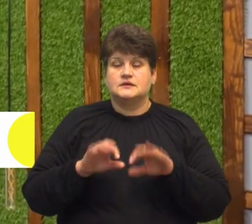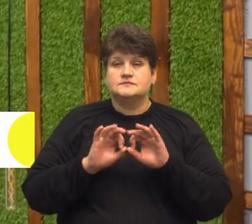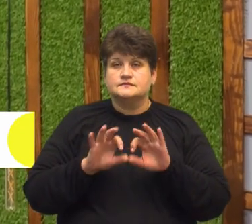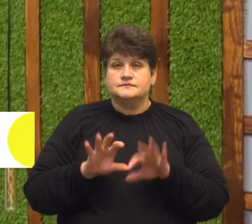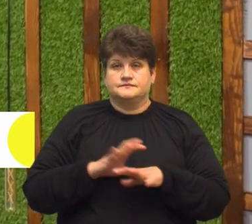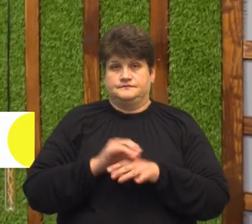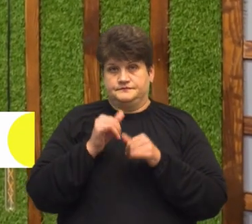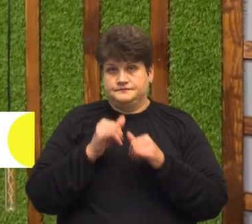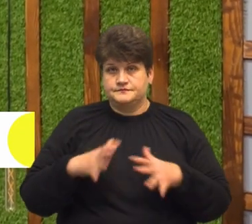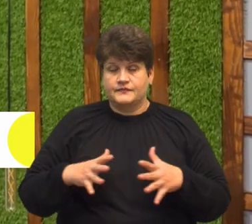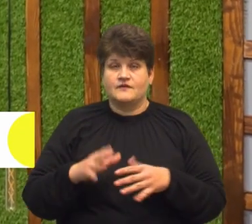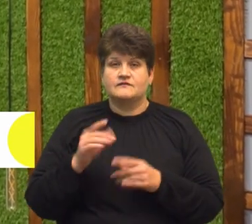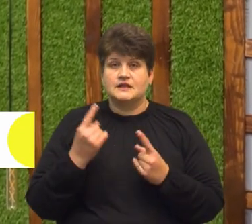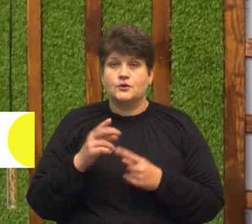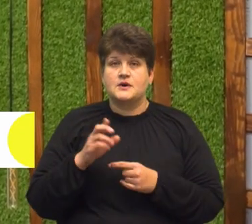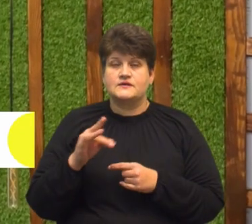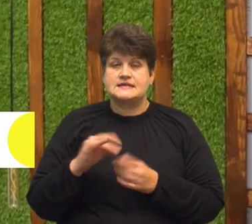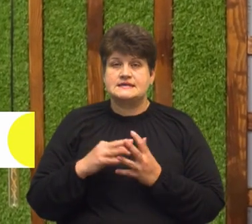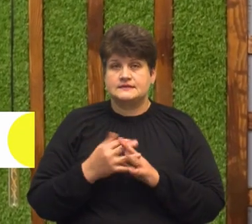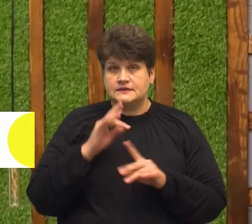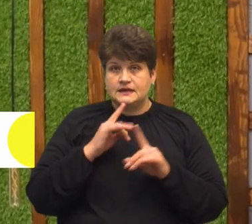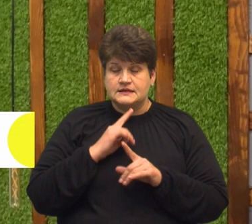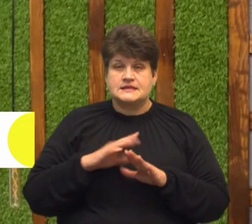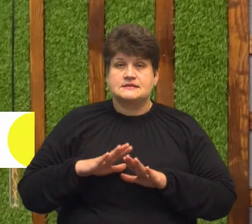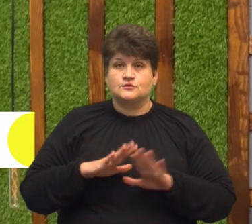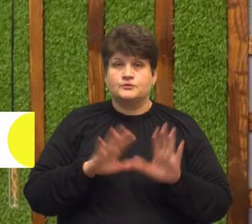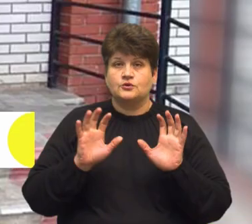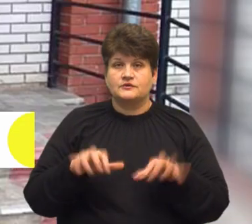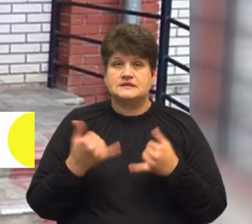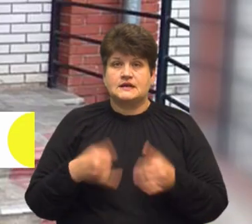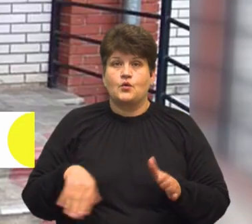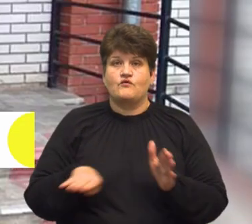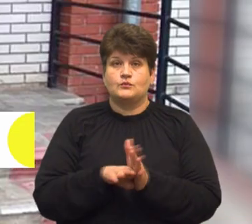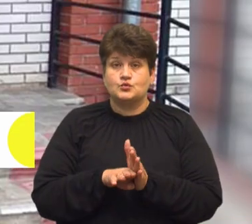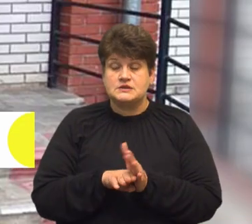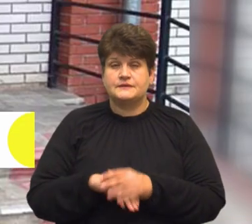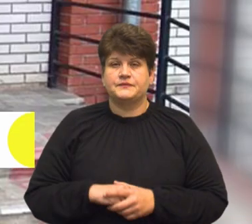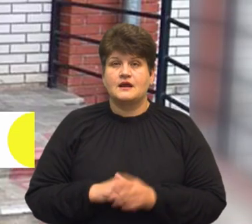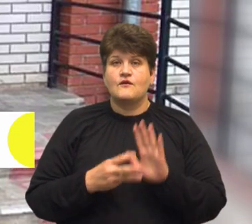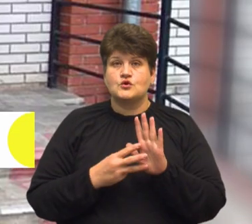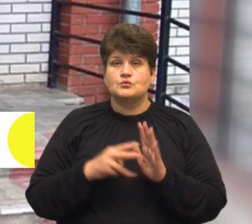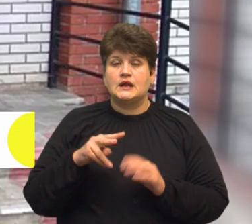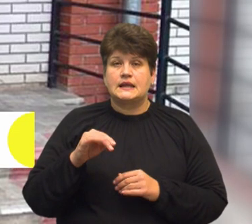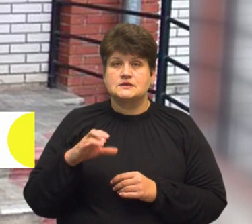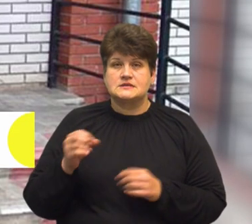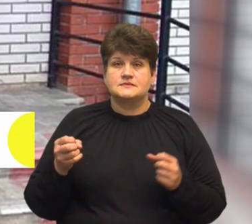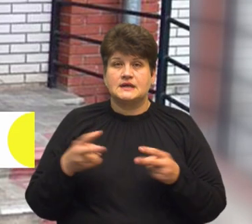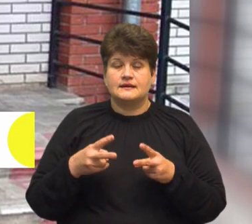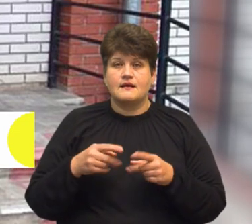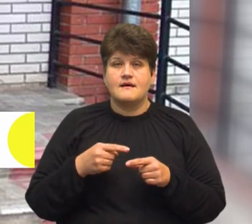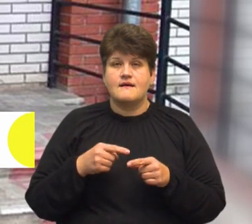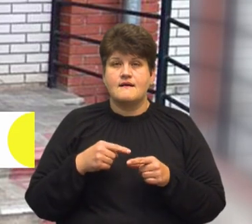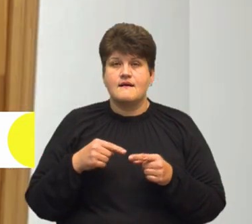Великоброзивицькій селищній раді сказали, що заступник голови Володимир Тимчій зараз у відпустці. Нагадаю, 8 листопада спеціалізована антикорупційна